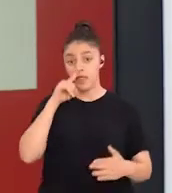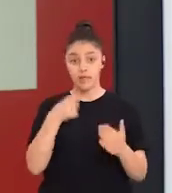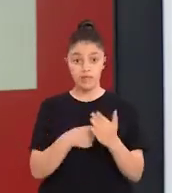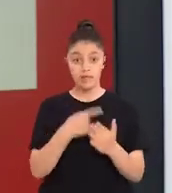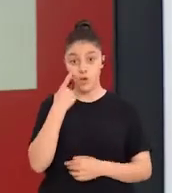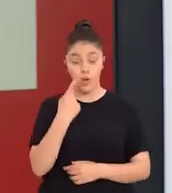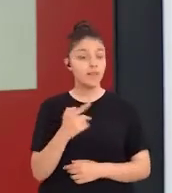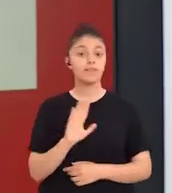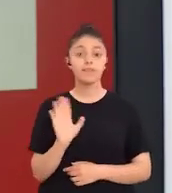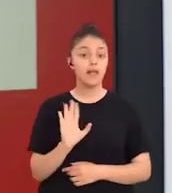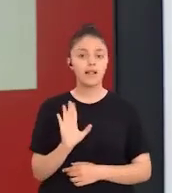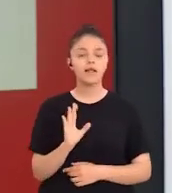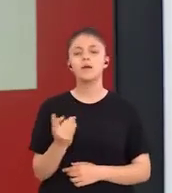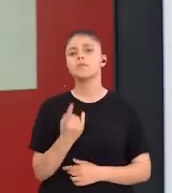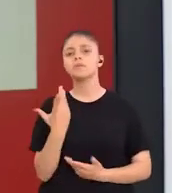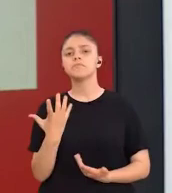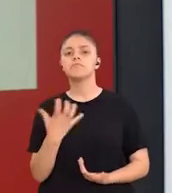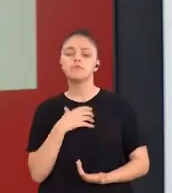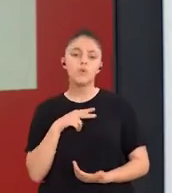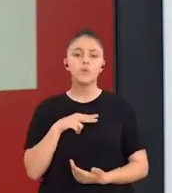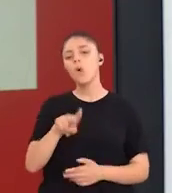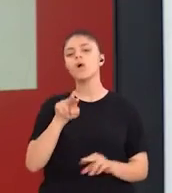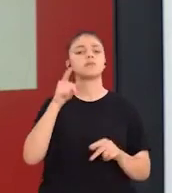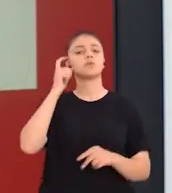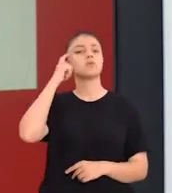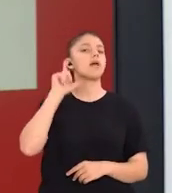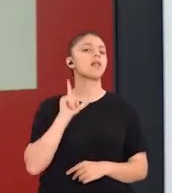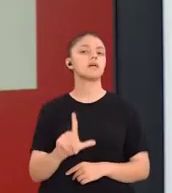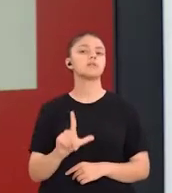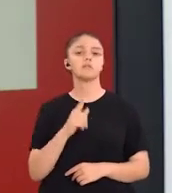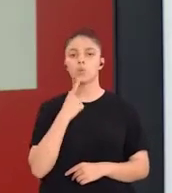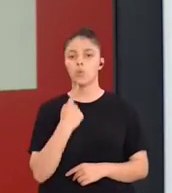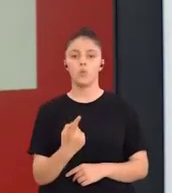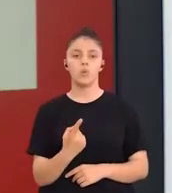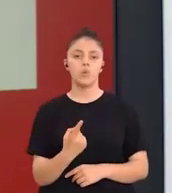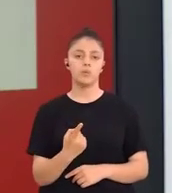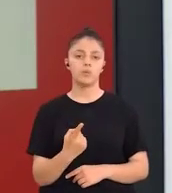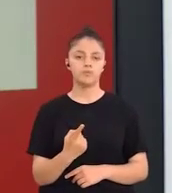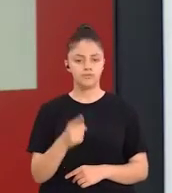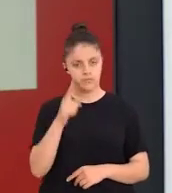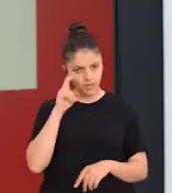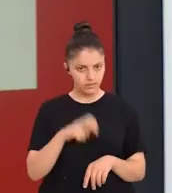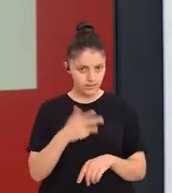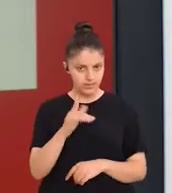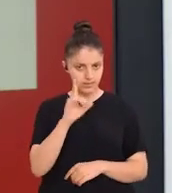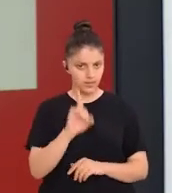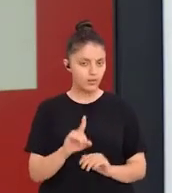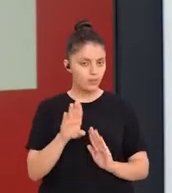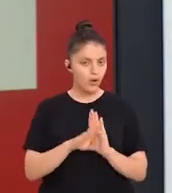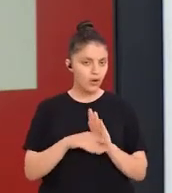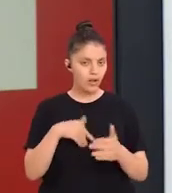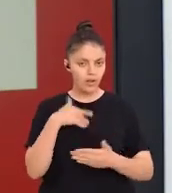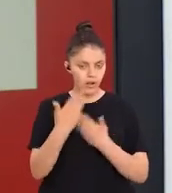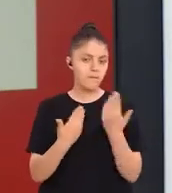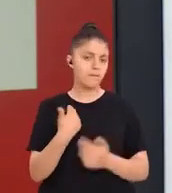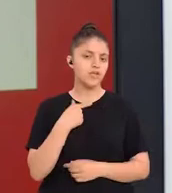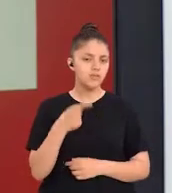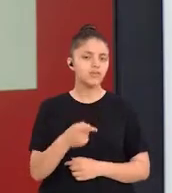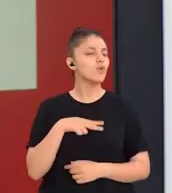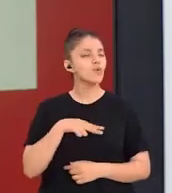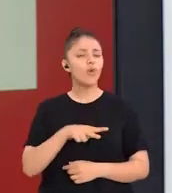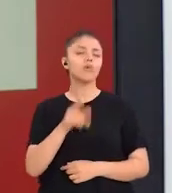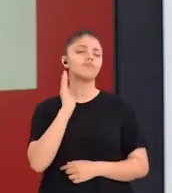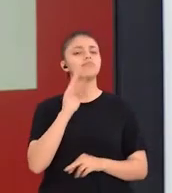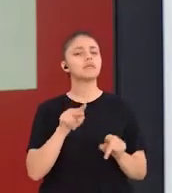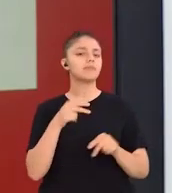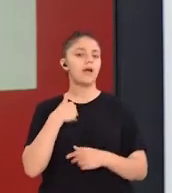bir hedef olarak değil de bir yolculuk olarak düşünülmesi gerektiğini belirtmektedirler. Hatırlarsanız ilk programda da biz